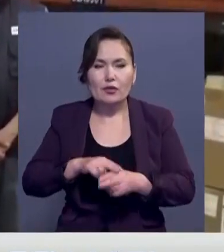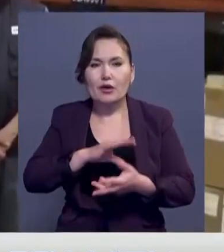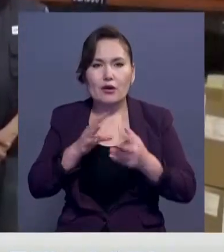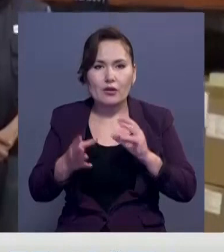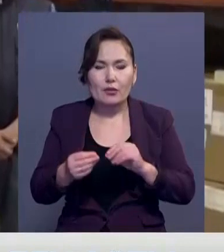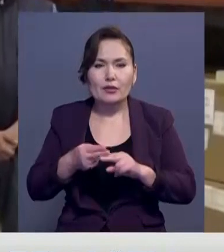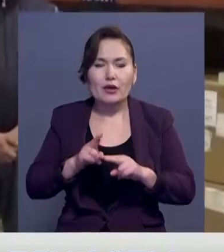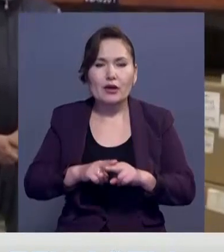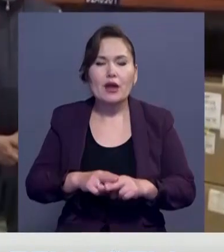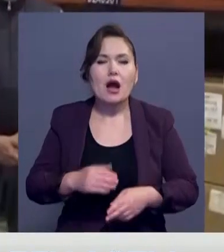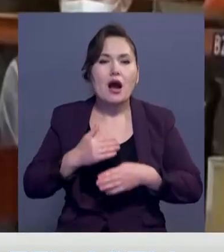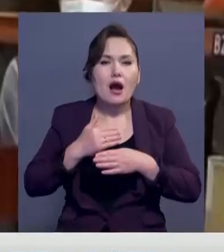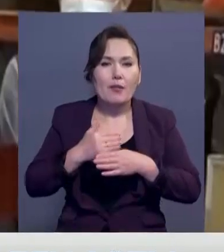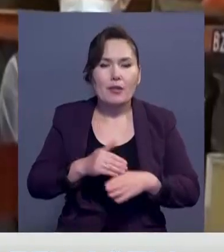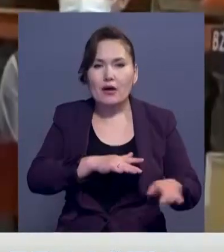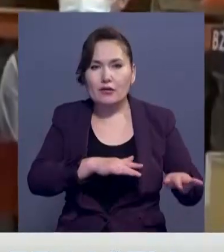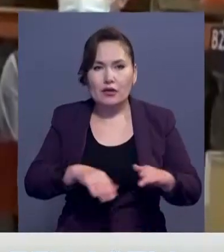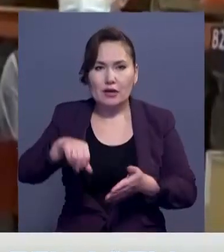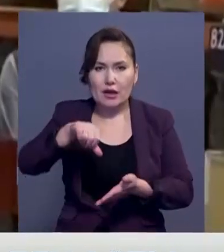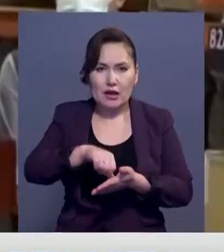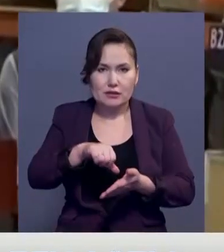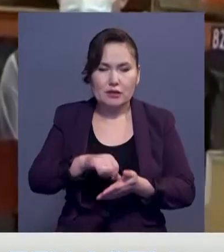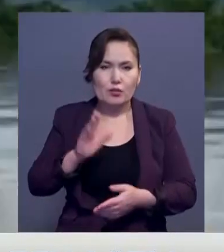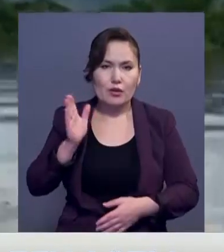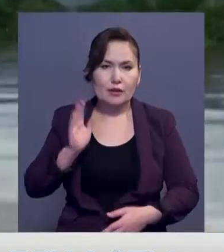ғуатымаладағы гуманитарлық операцияларға ғатсатты.